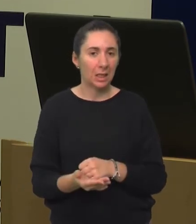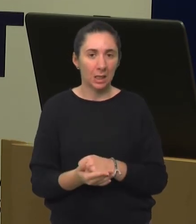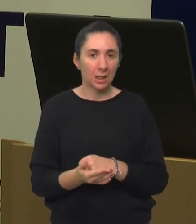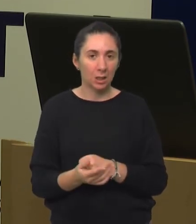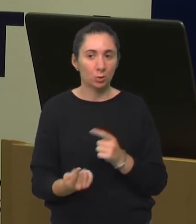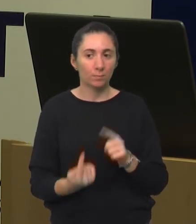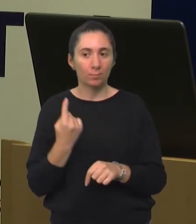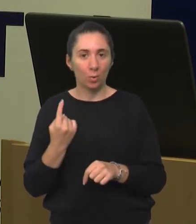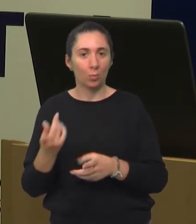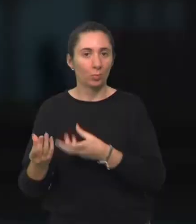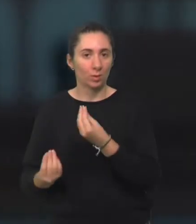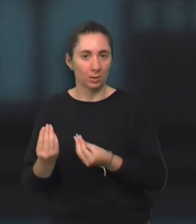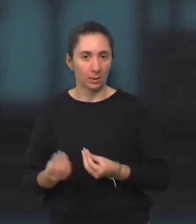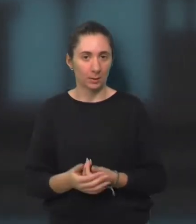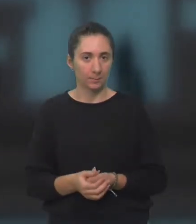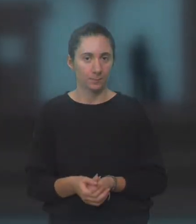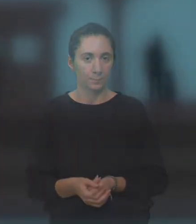pojavu simboličke igre.